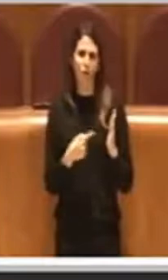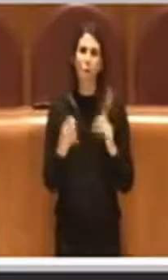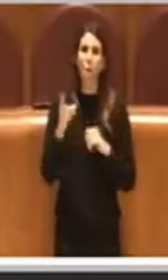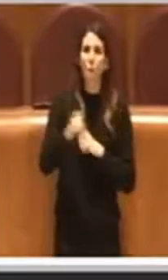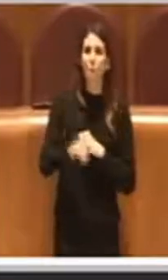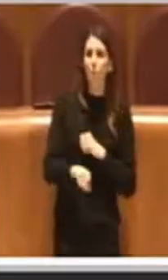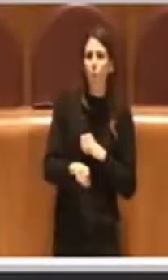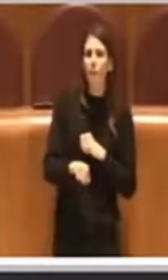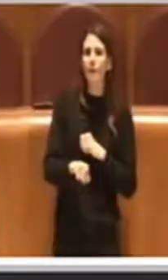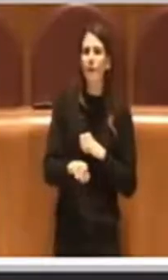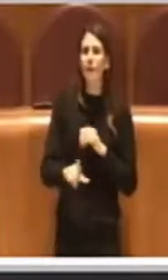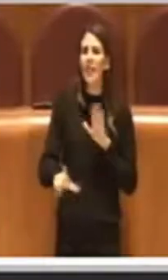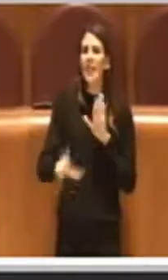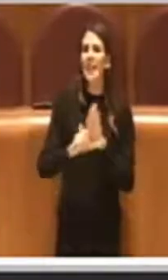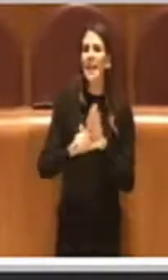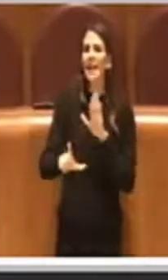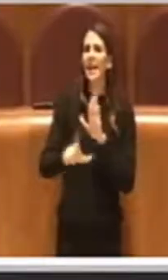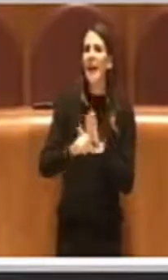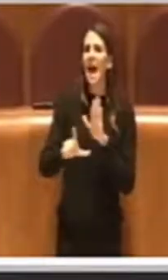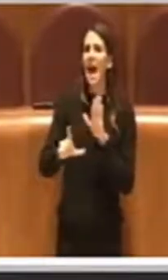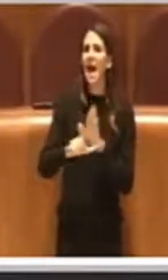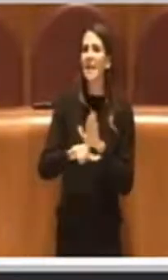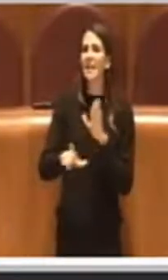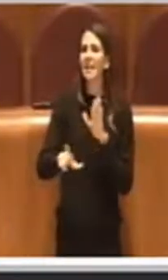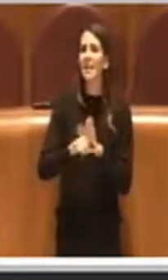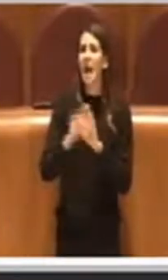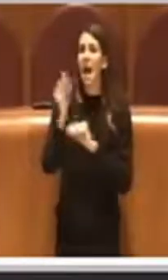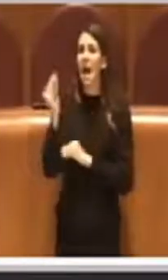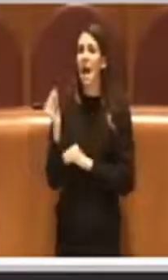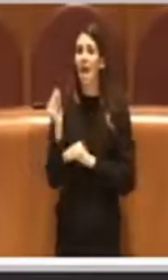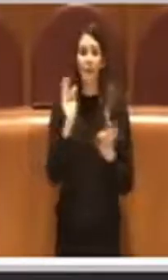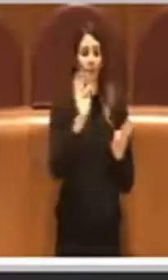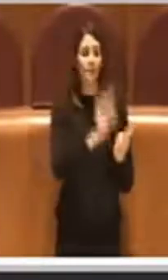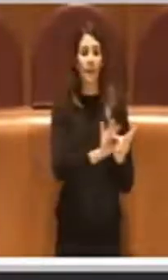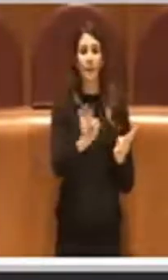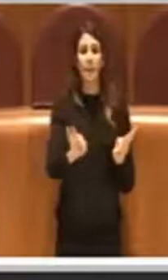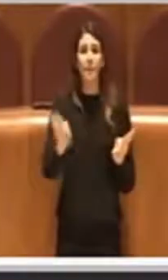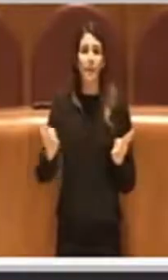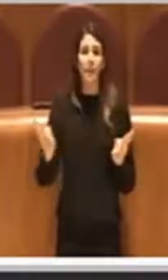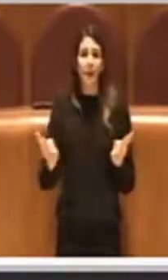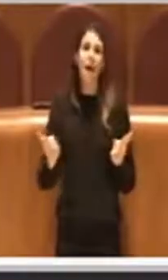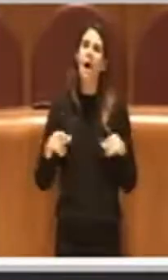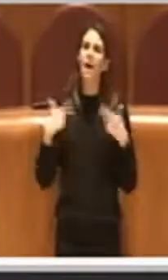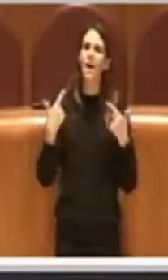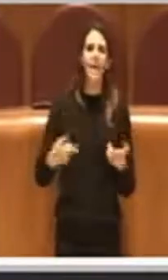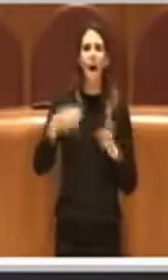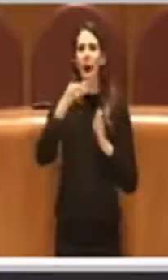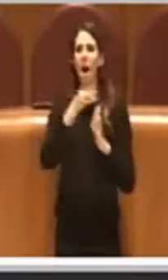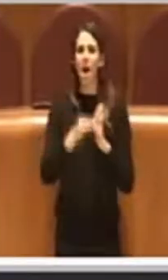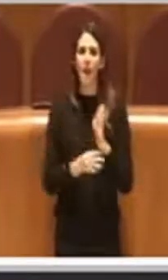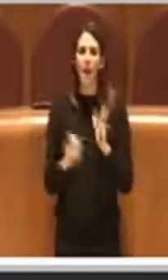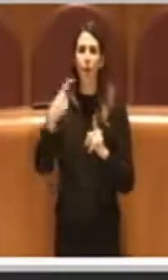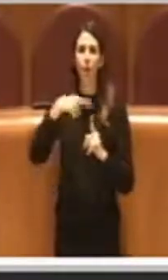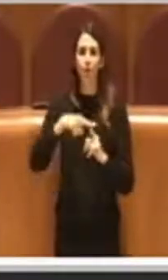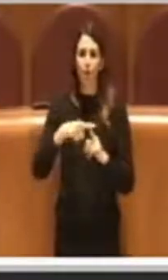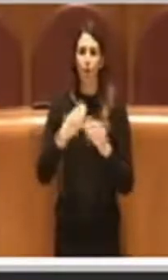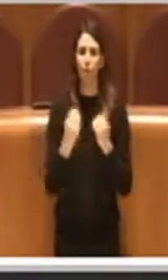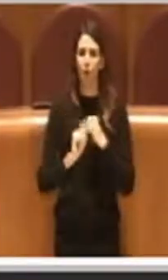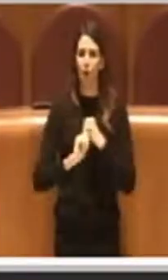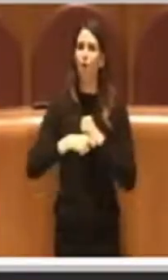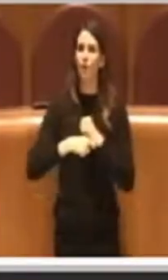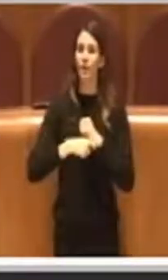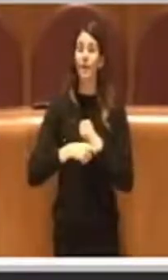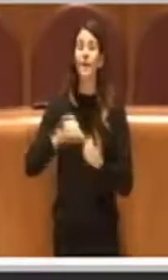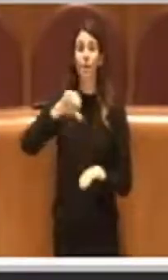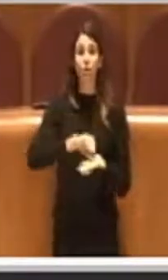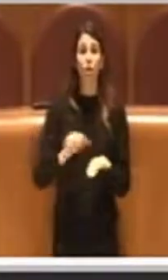legalità è tutto ciò che nelle aree degradate portano ordine e regole, un centro di raccolta è ordine